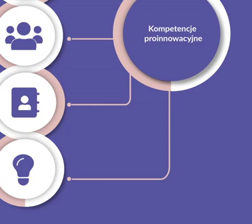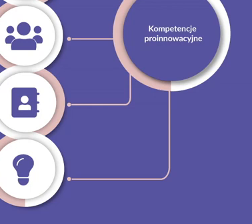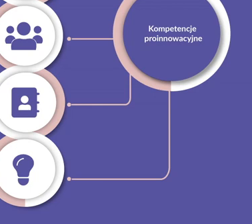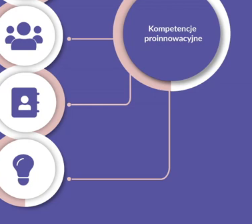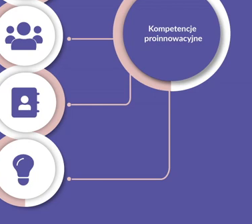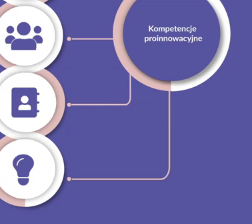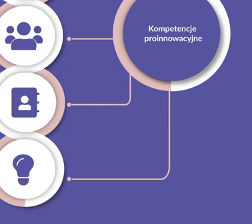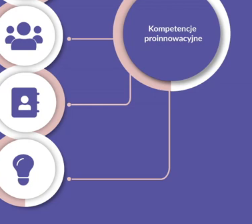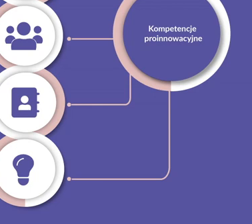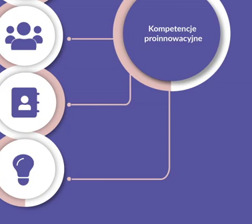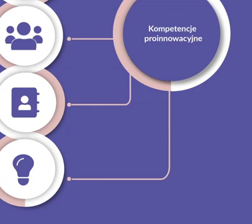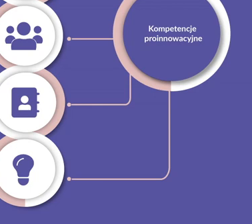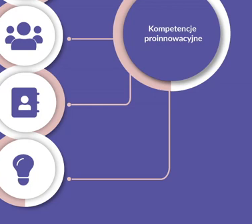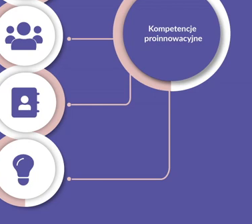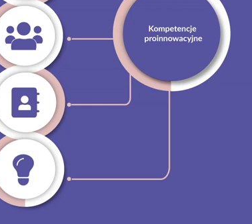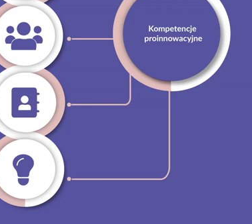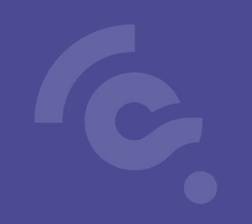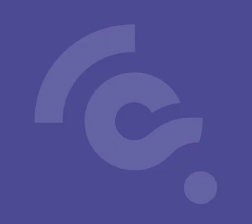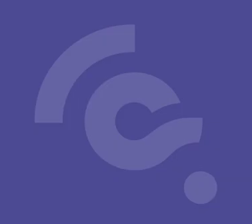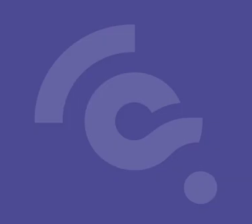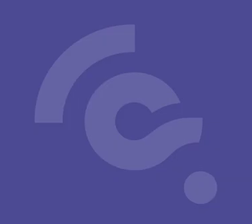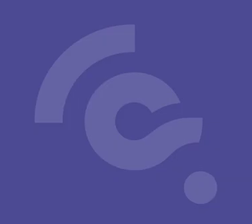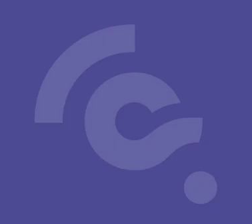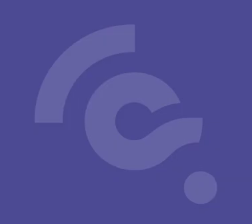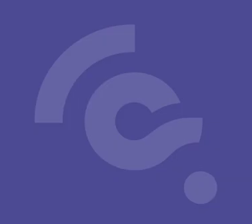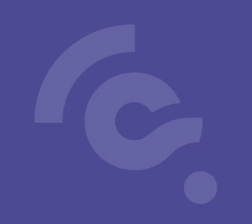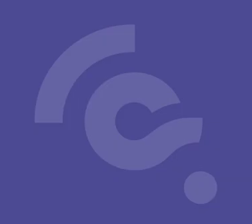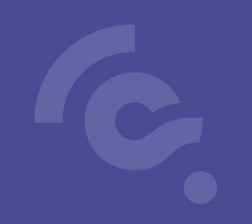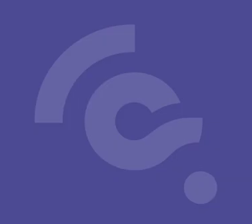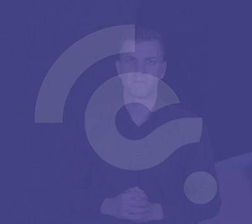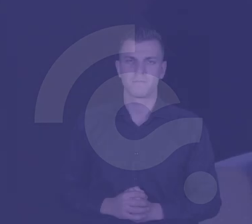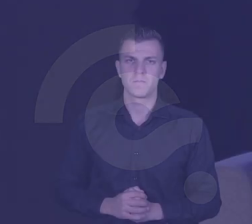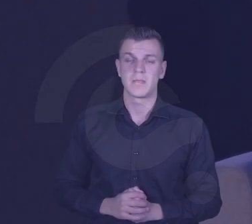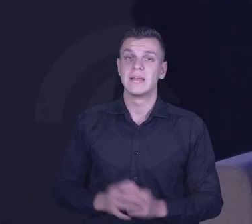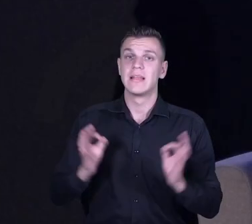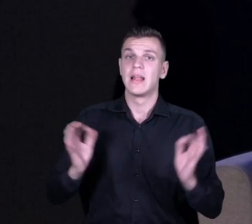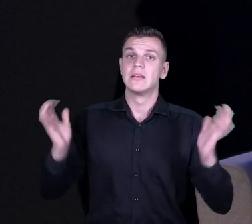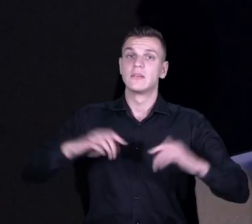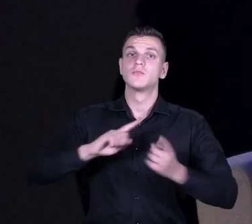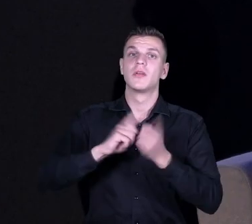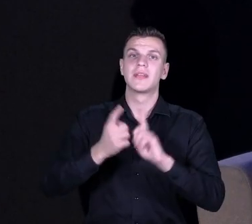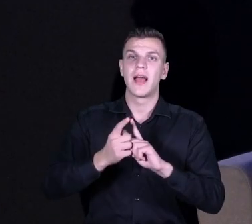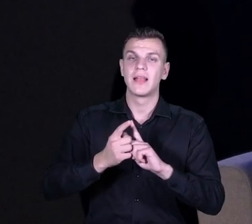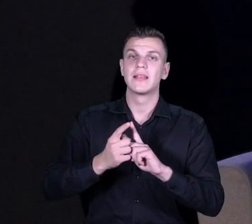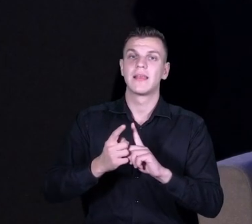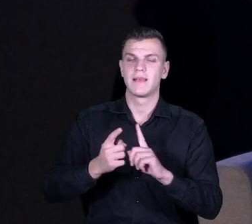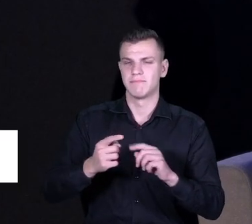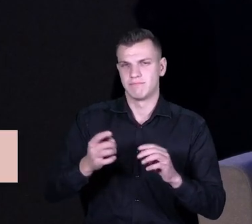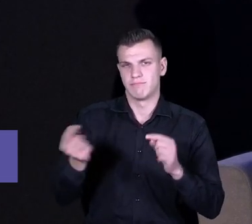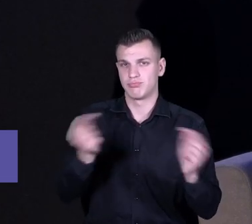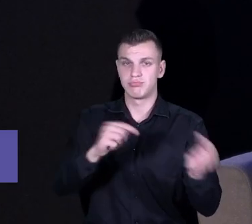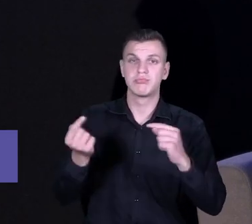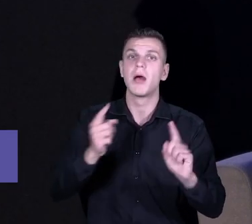Współpracujemy się na panelu, trakcie którego chcemy